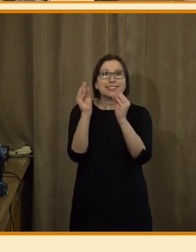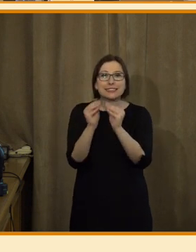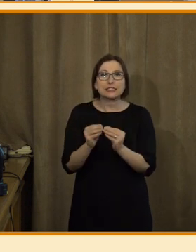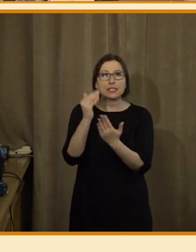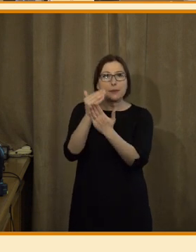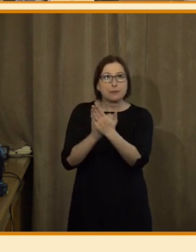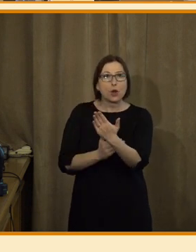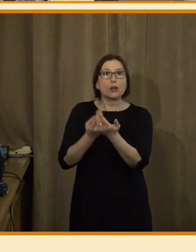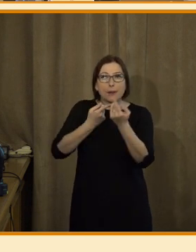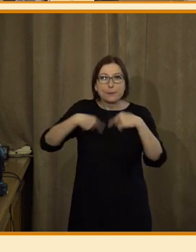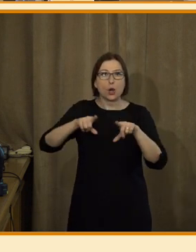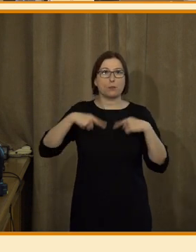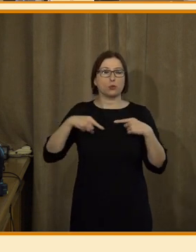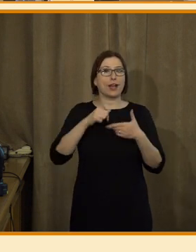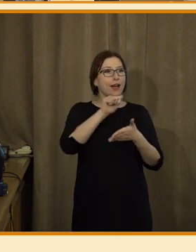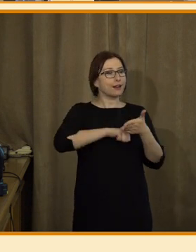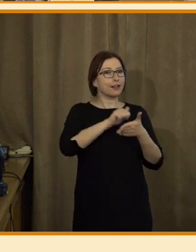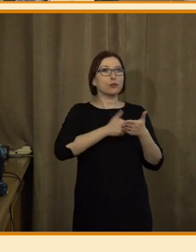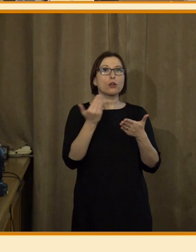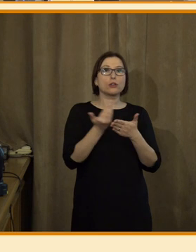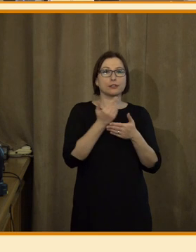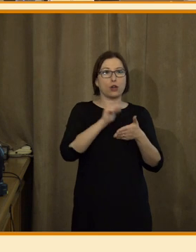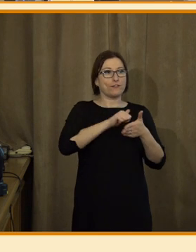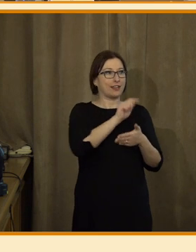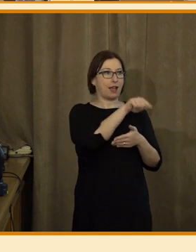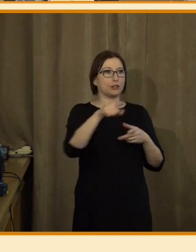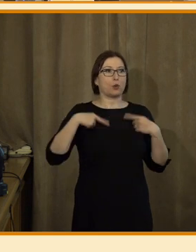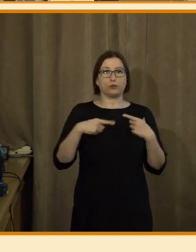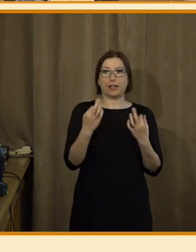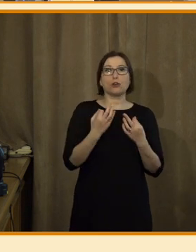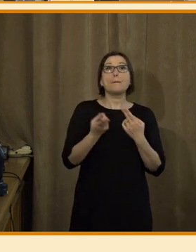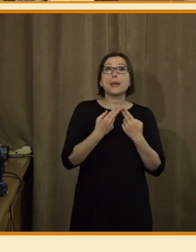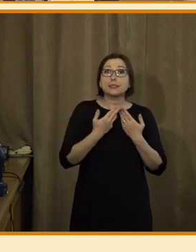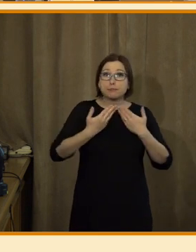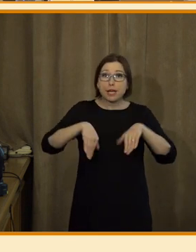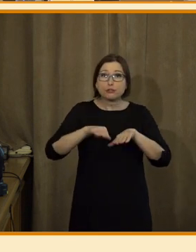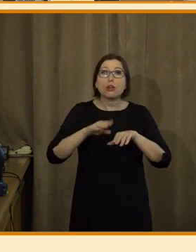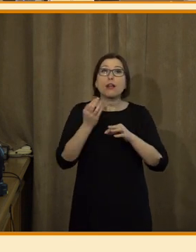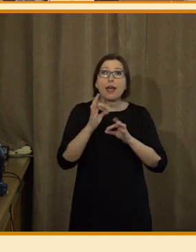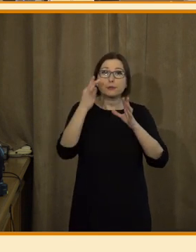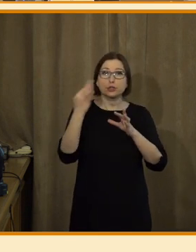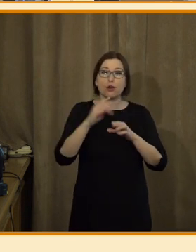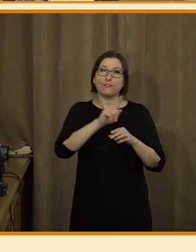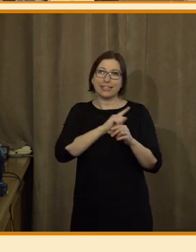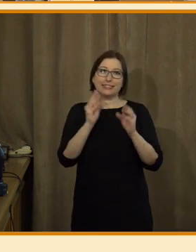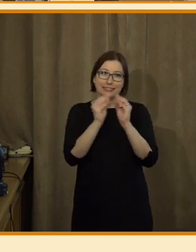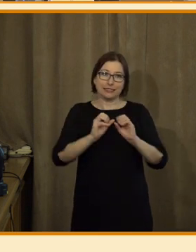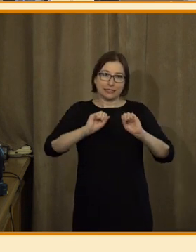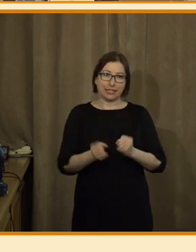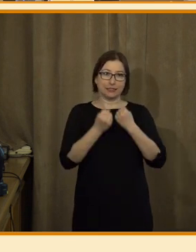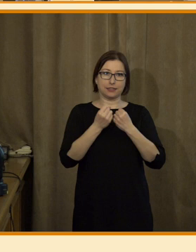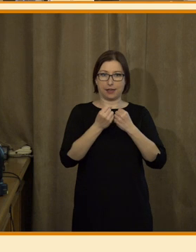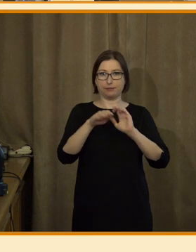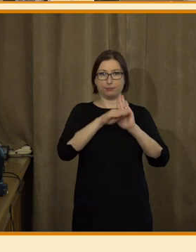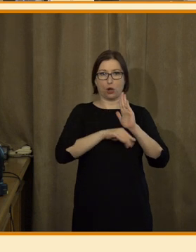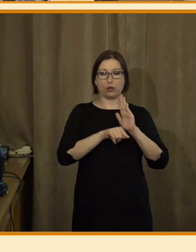se vybírají v těch redakcích, které používáte. Úplně nejbezpečnější je vyvinout si svůj vlastní systém, což